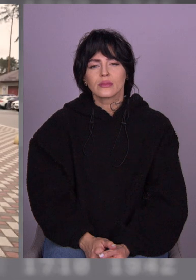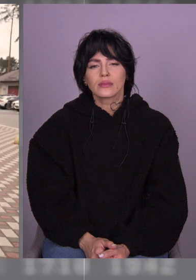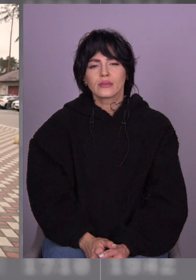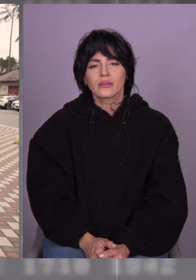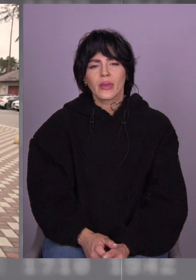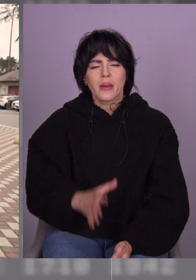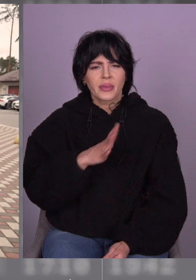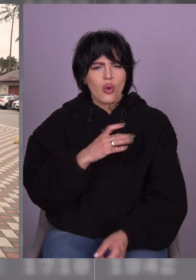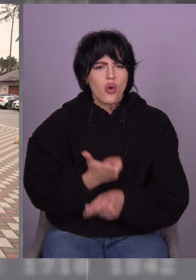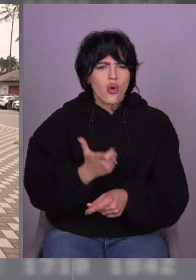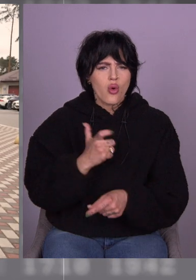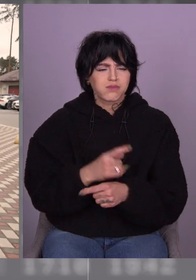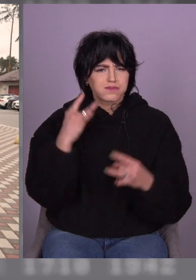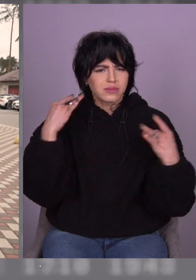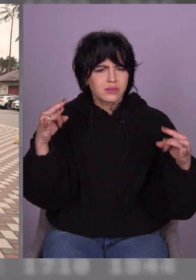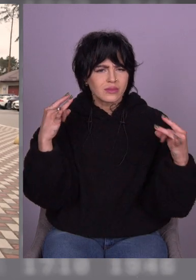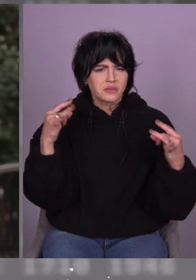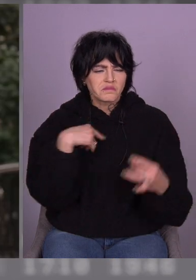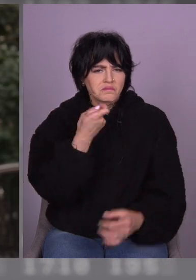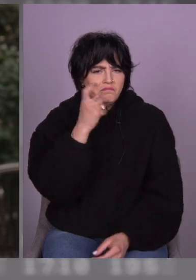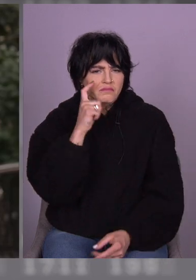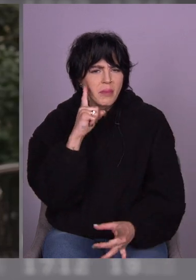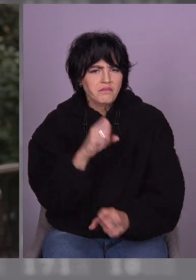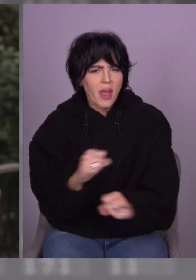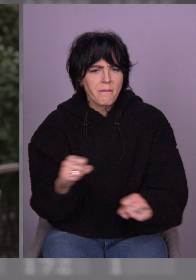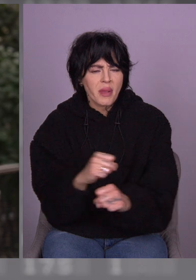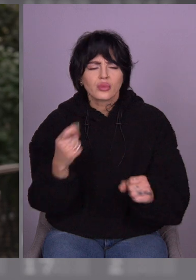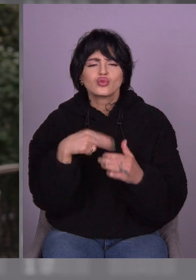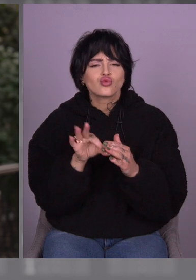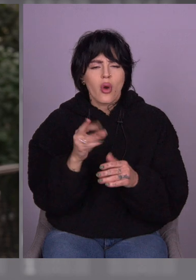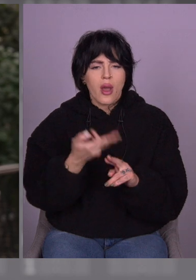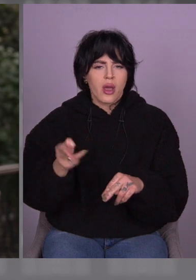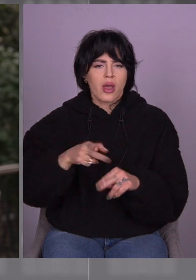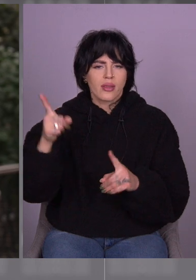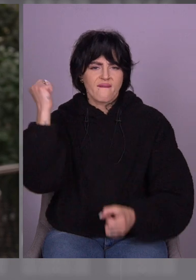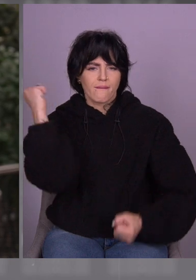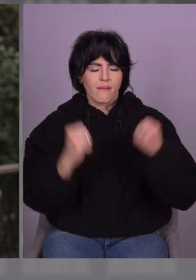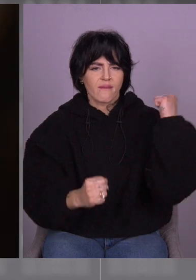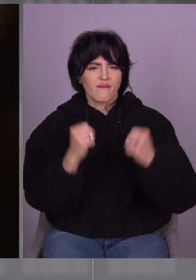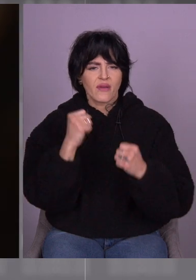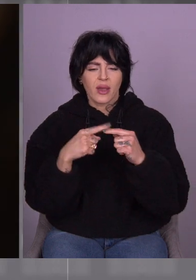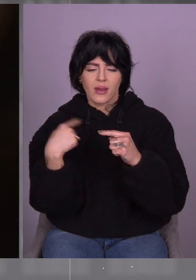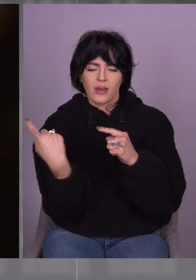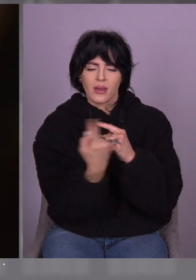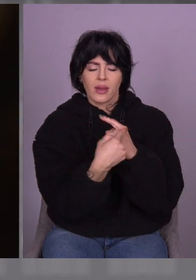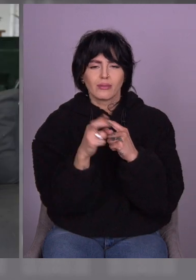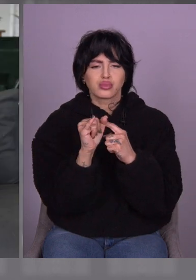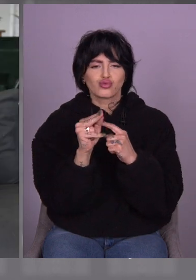Такий гуркіт стояв, думаю, що ж вони зривають, а це всі мости, які були навколо Бучіць.